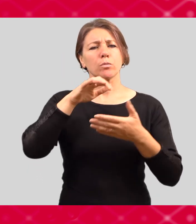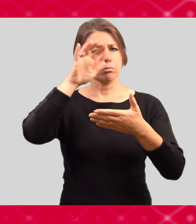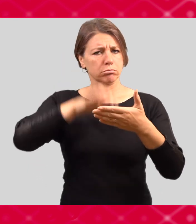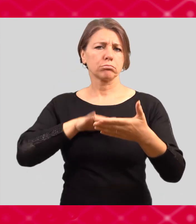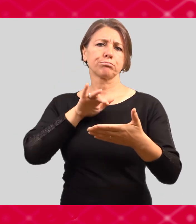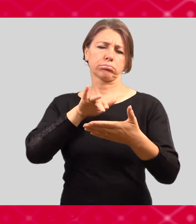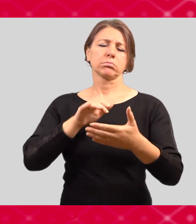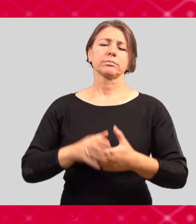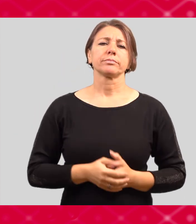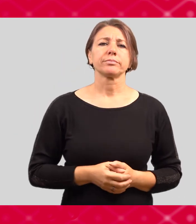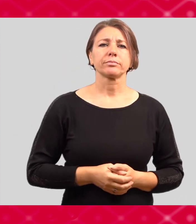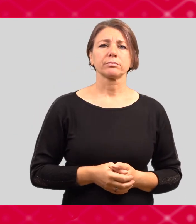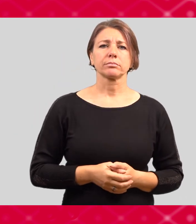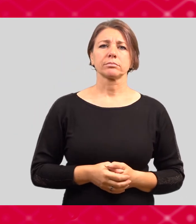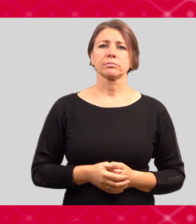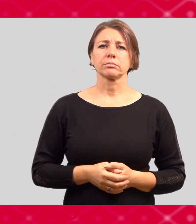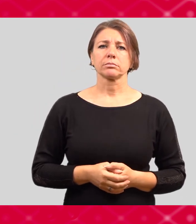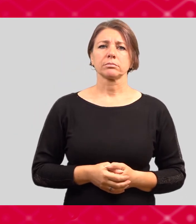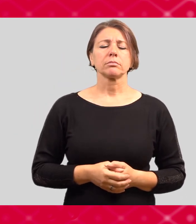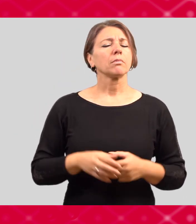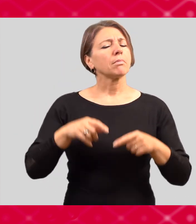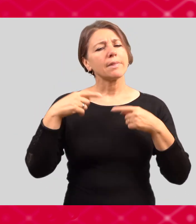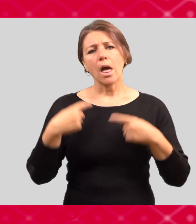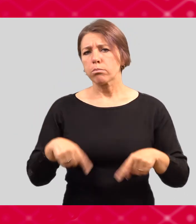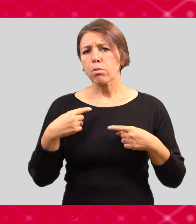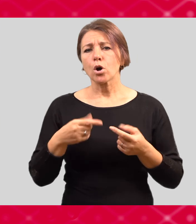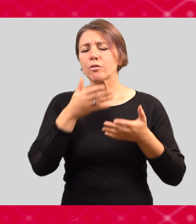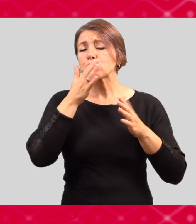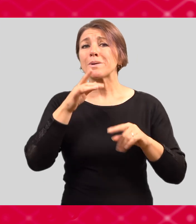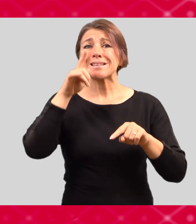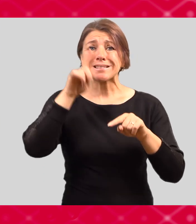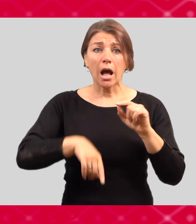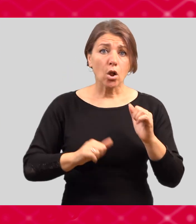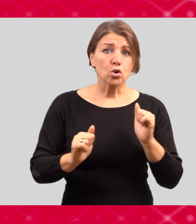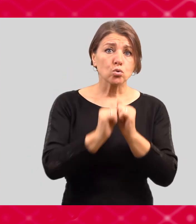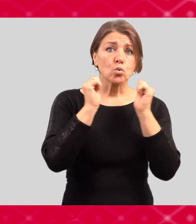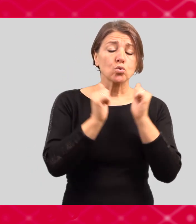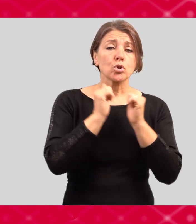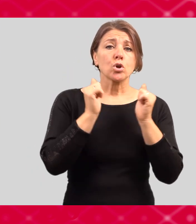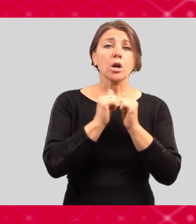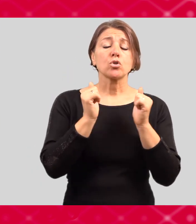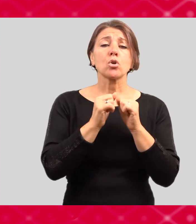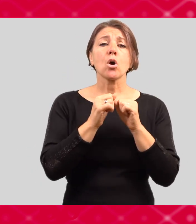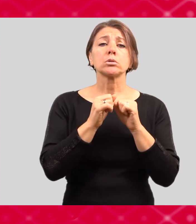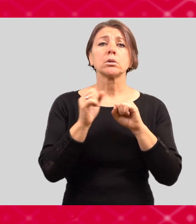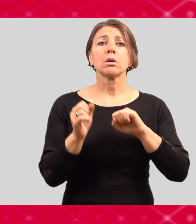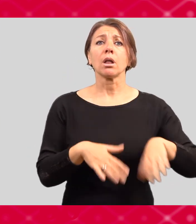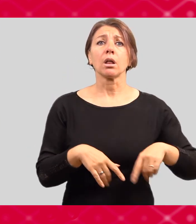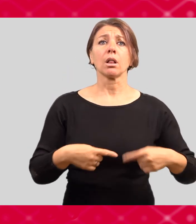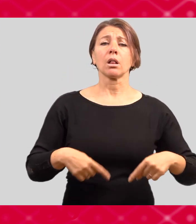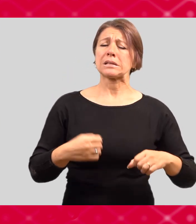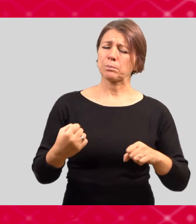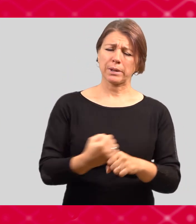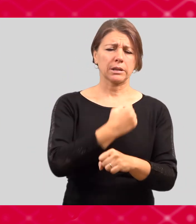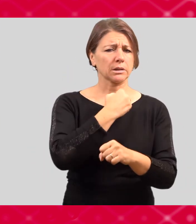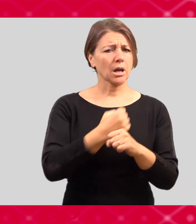v pořádku a v bezpečném prostředí a nebudete toto muset řešit. A pokud náhodou ano, tak víte